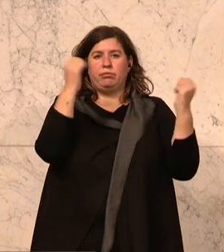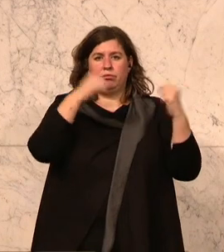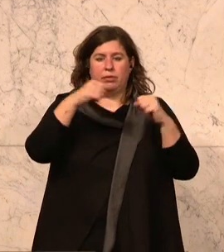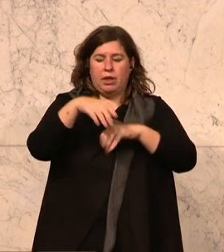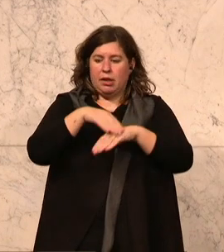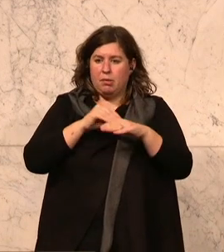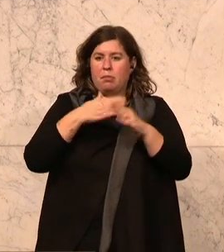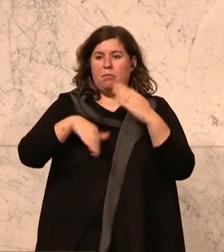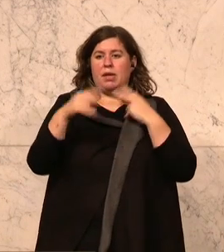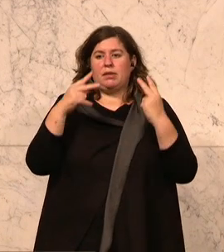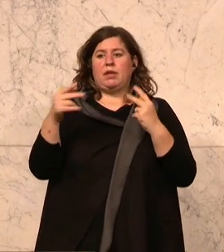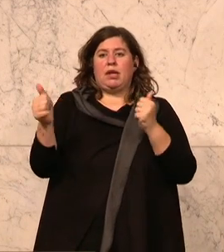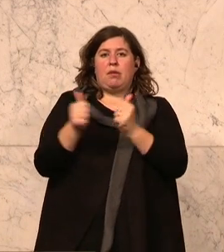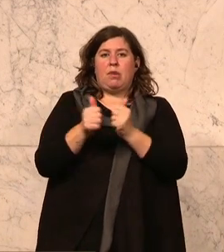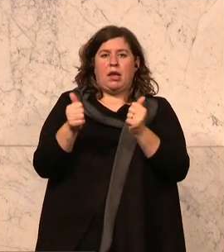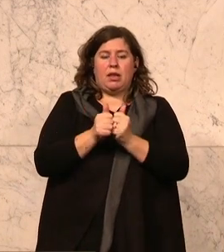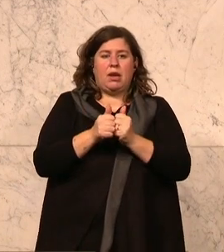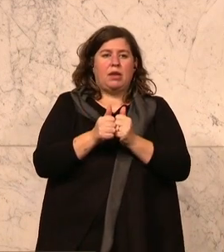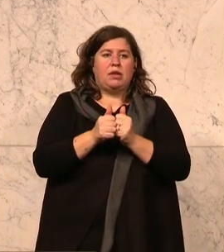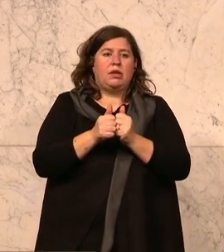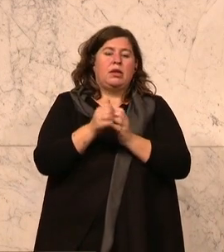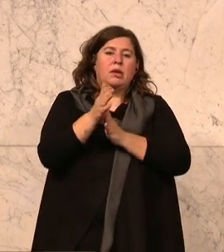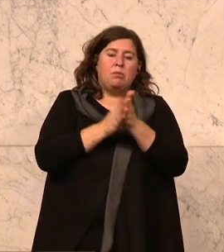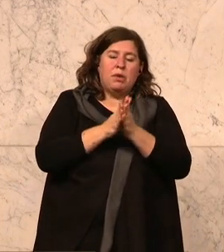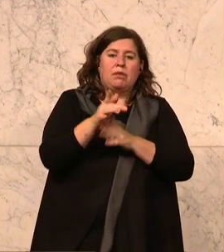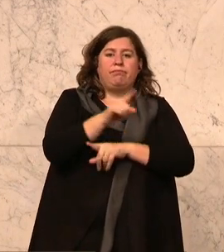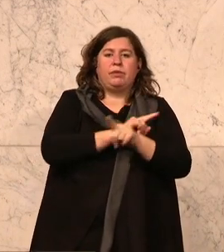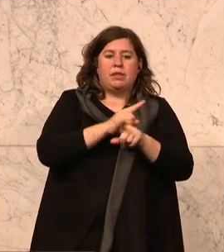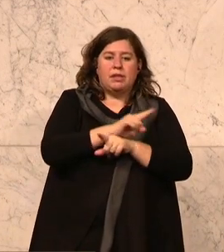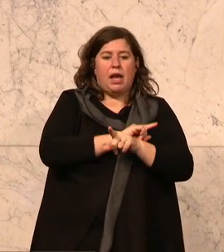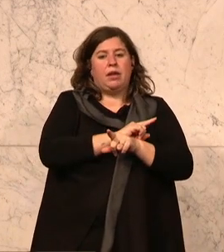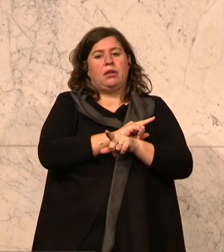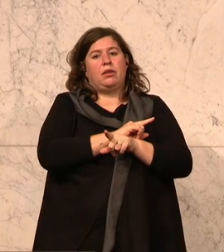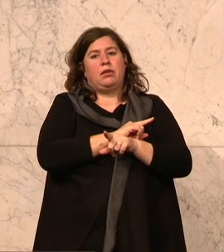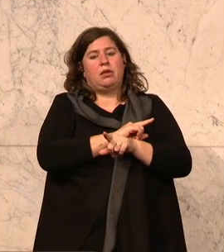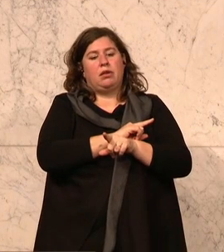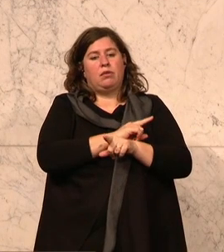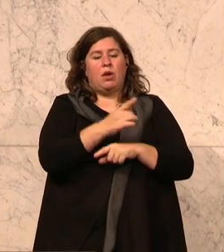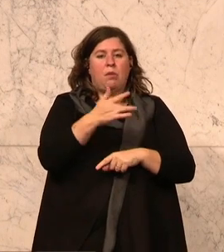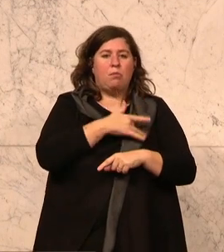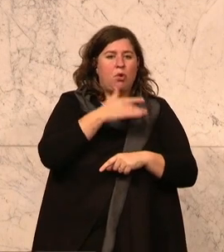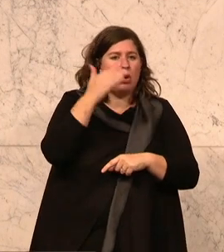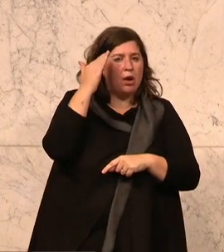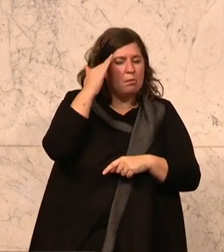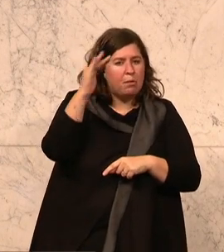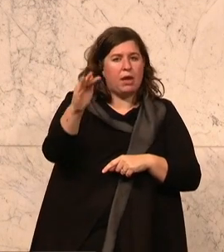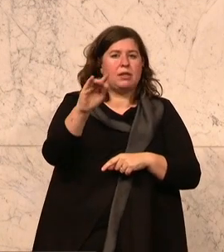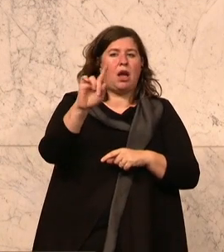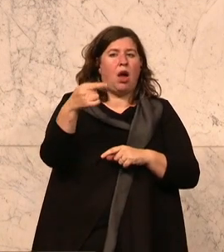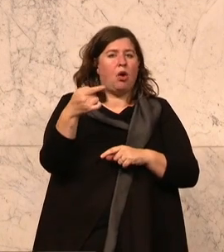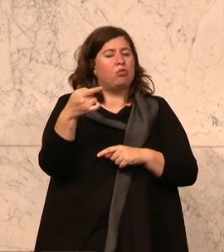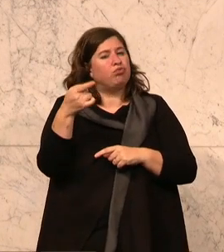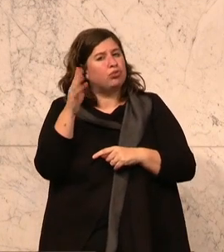wichtigsten Partner sind. Bitte nehmen wir uns Zeit, schenken wir den Bürgermeistern ein Ohr für diese Unschärfe